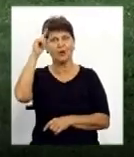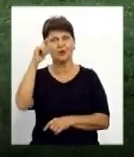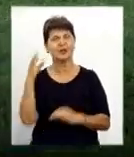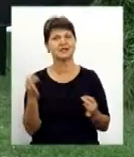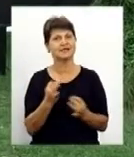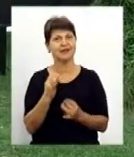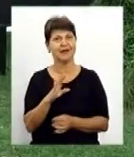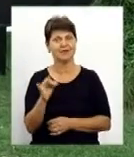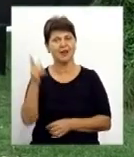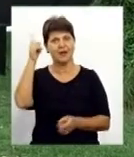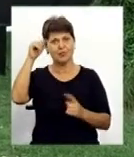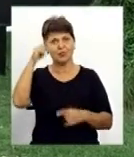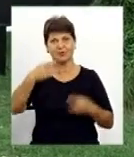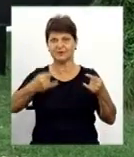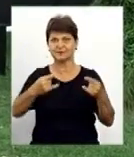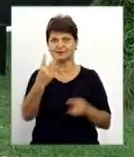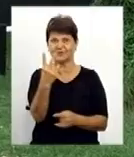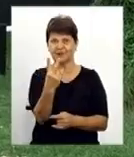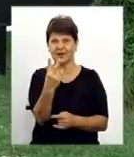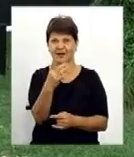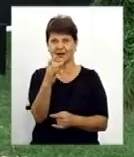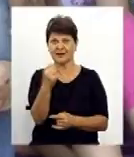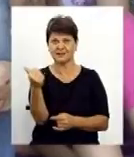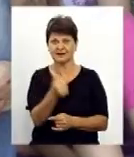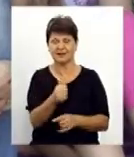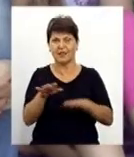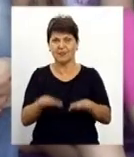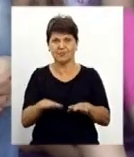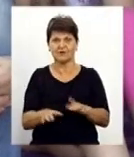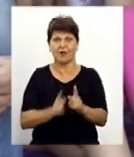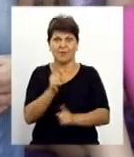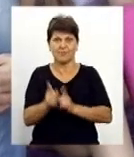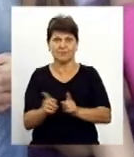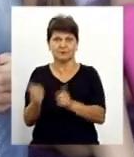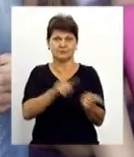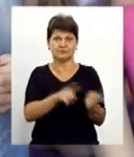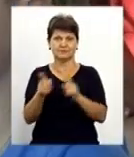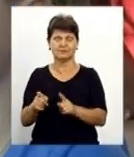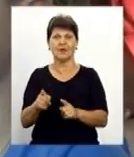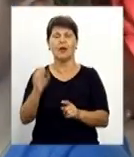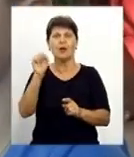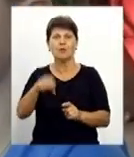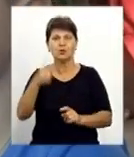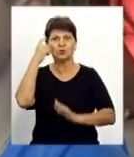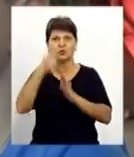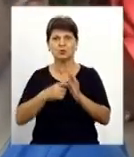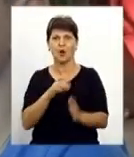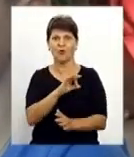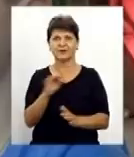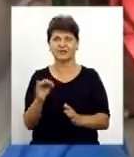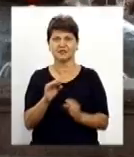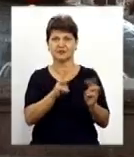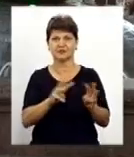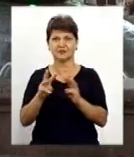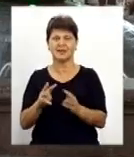цікаві. Мультики транслюватимуть двічі на тиждень, локації постійно змінюватимуть. За анонсами можна стежити на офіційній сторінці